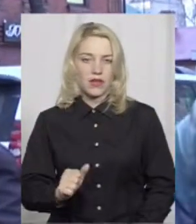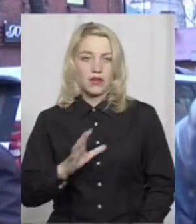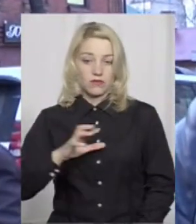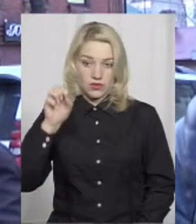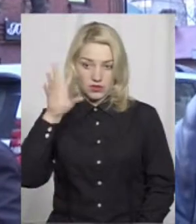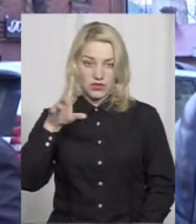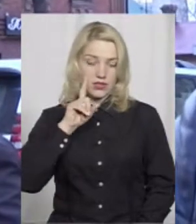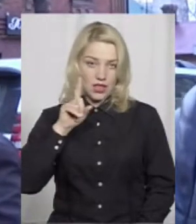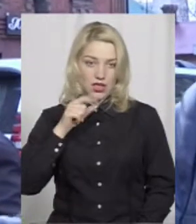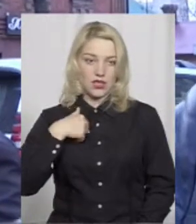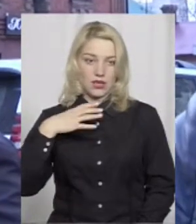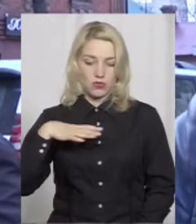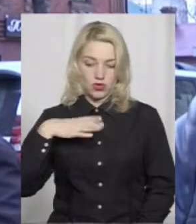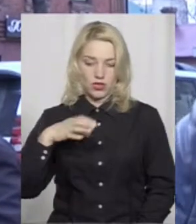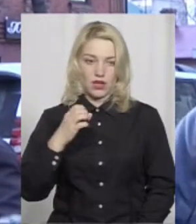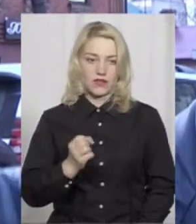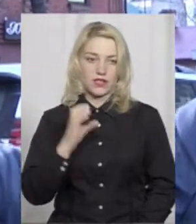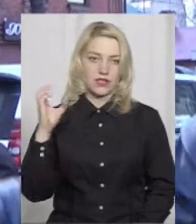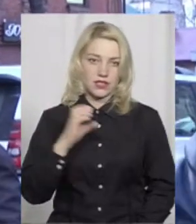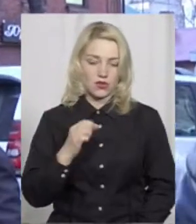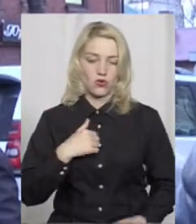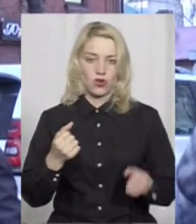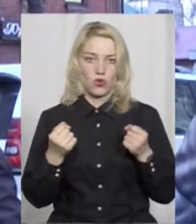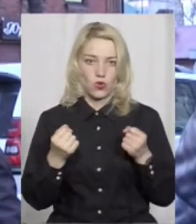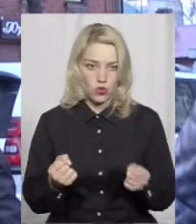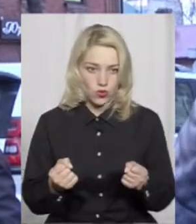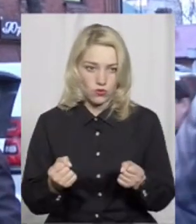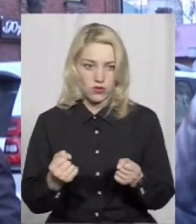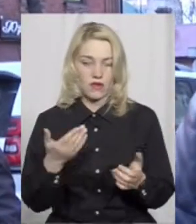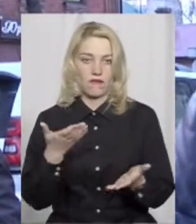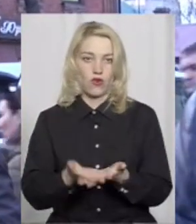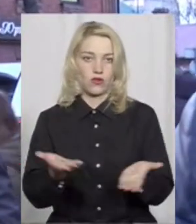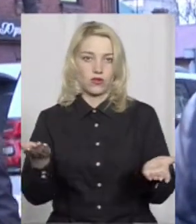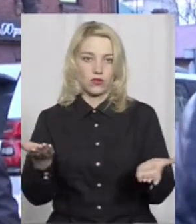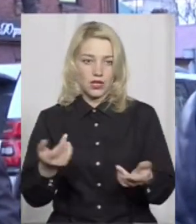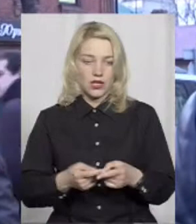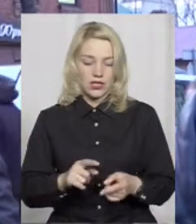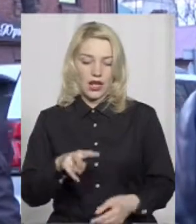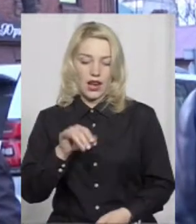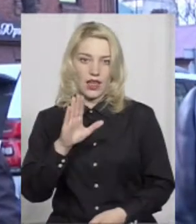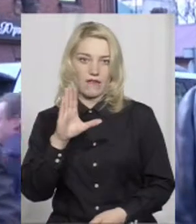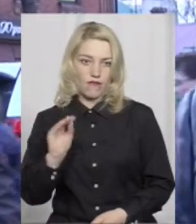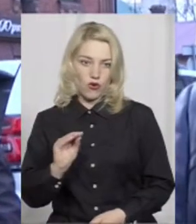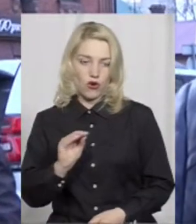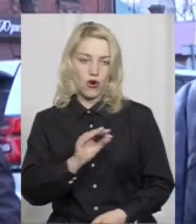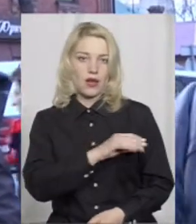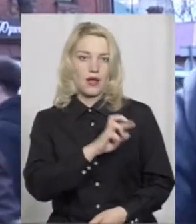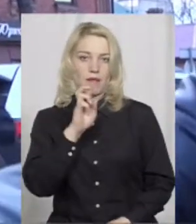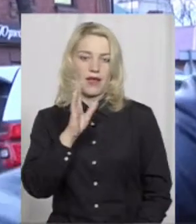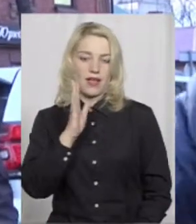світло, я пару секунд почекав, тронувся. І тут, от з лівої сторони наднісся БМВ,